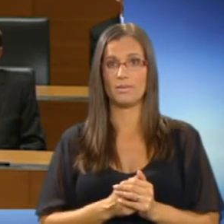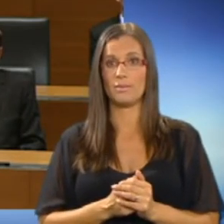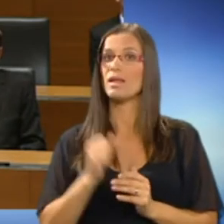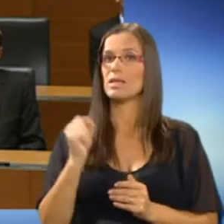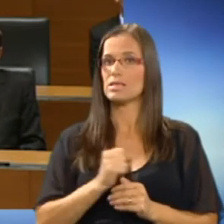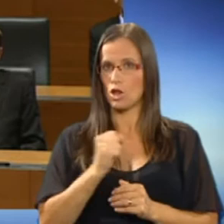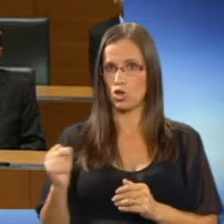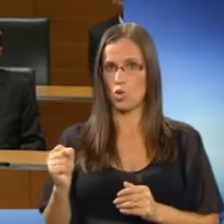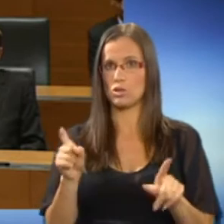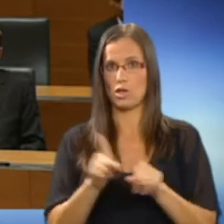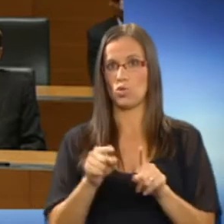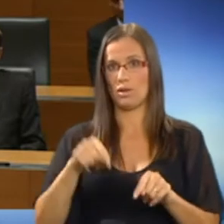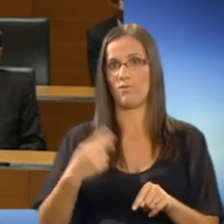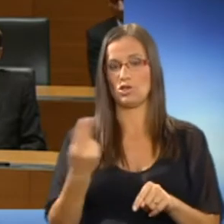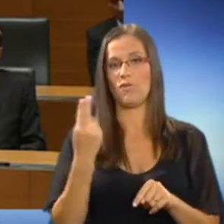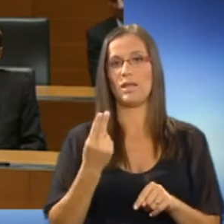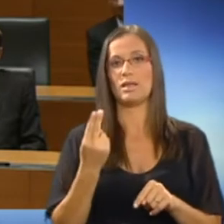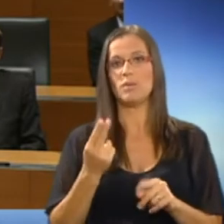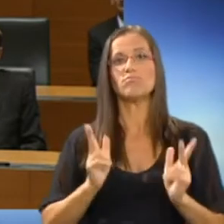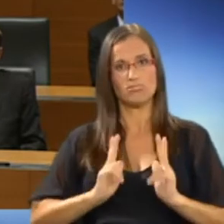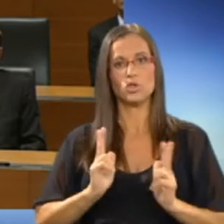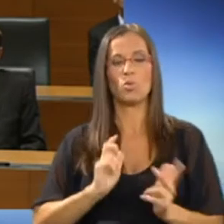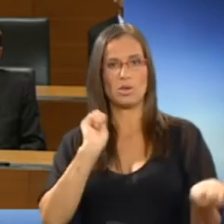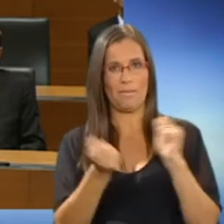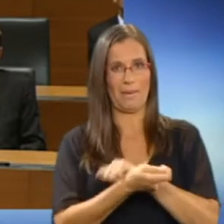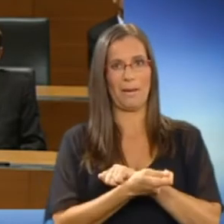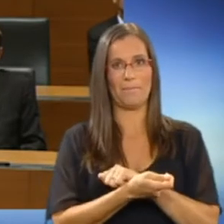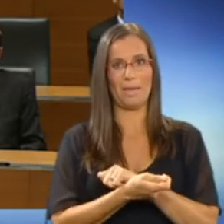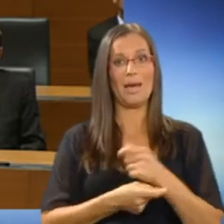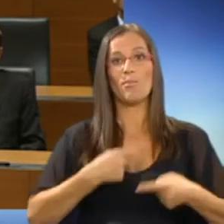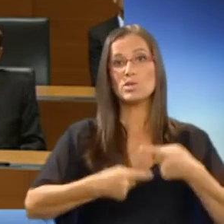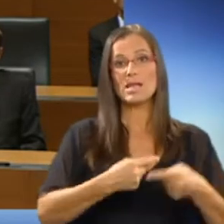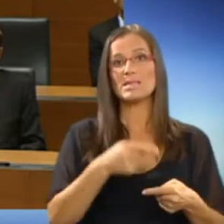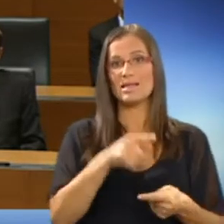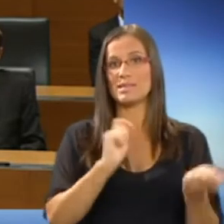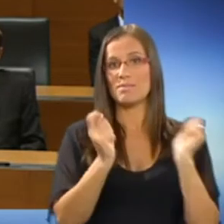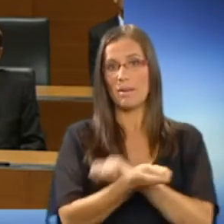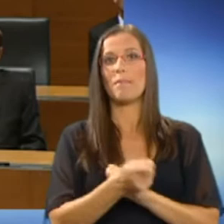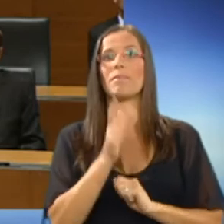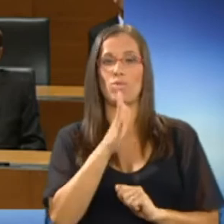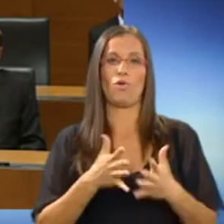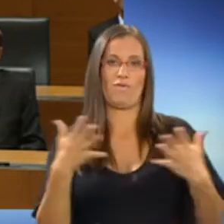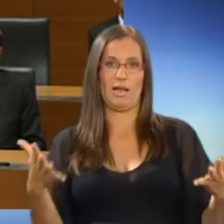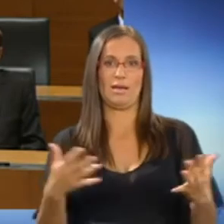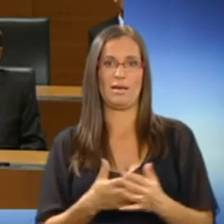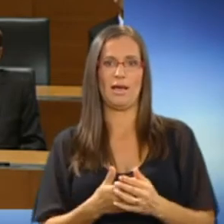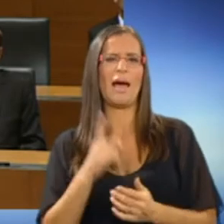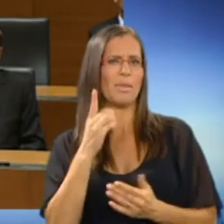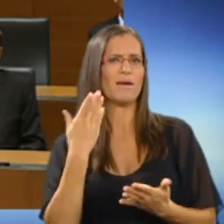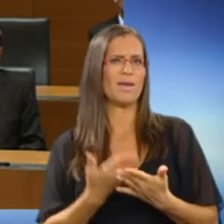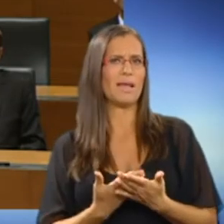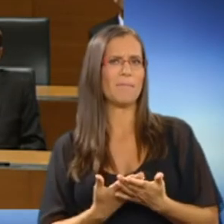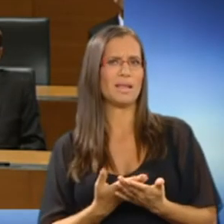Zato se tudi v Sloveniji obetajo spremenbe. Posledice teh spremenb pa bodo velike. Ampak